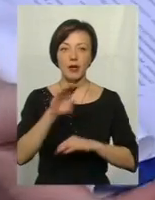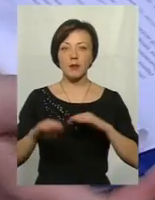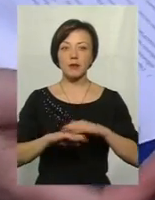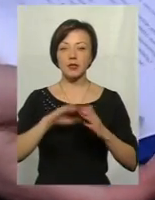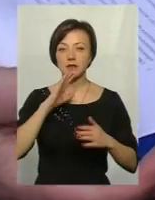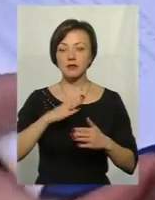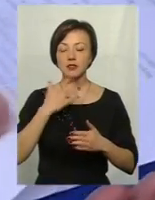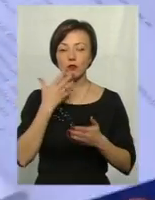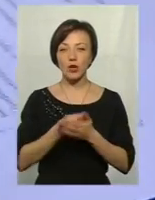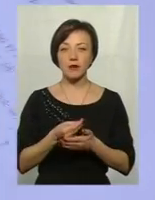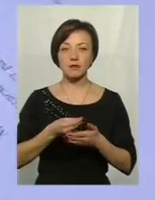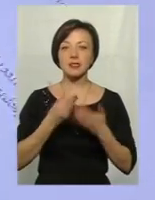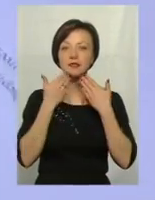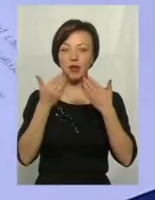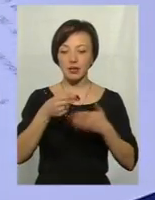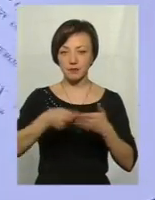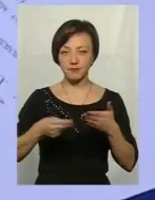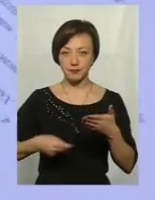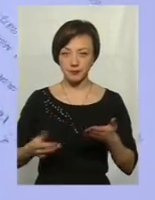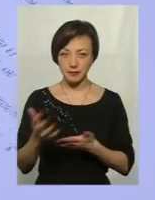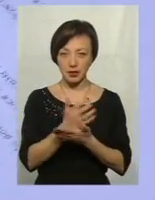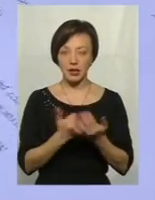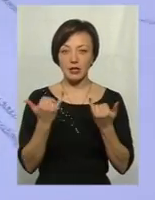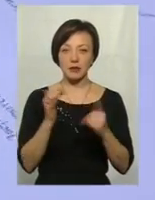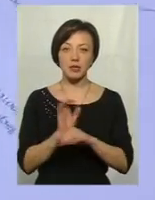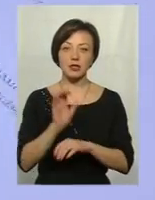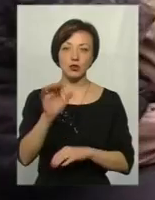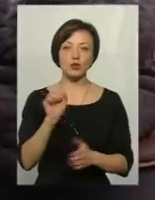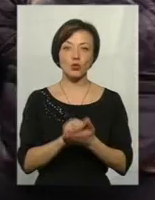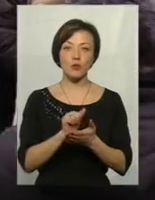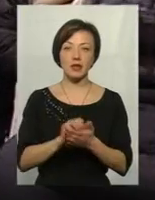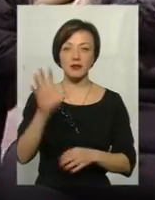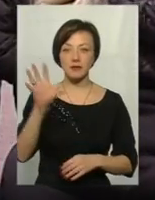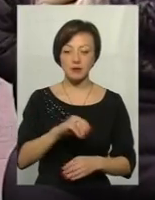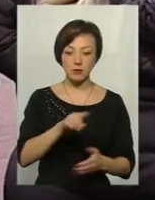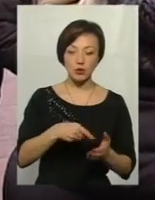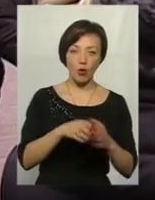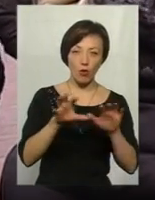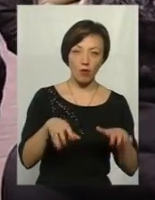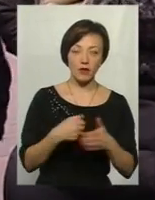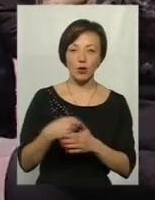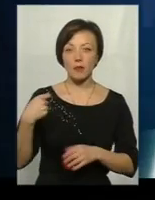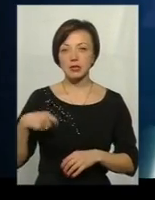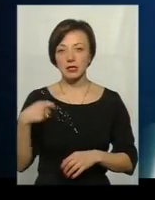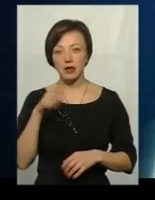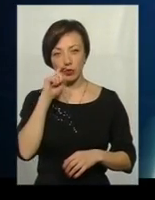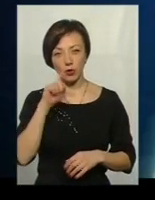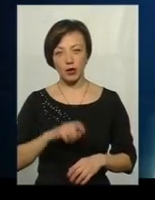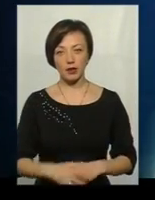зверненням активісти зібрали підписи. Тепер, кажуть, надішлють документ усім. Від міського голови до президента України.